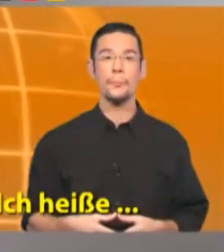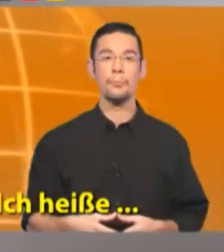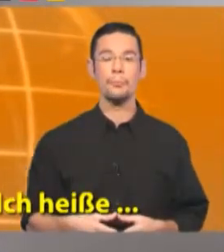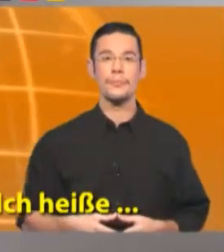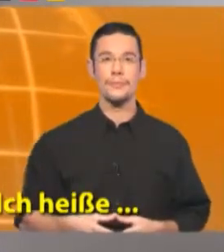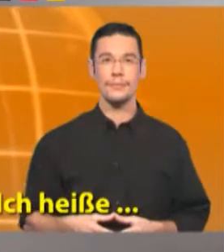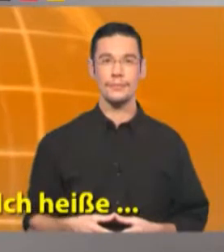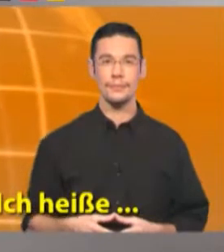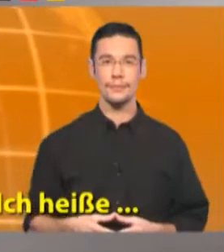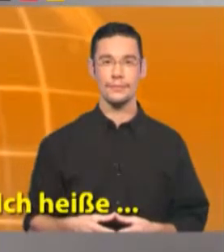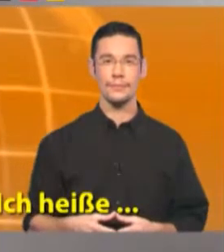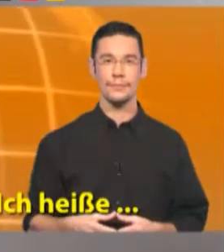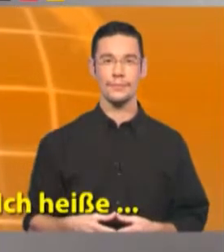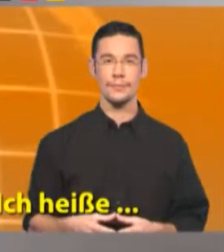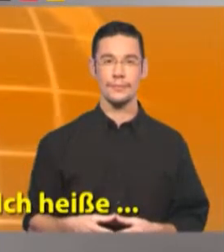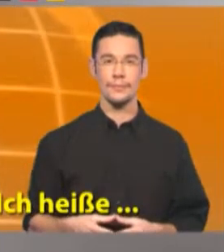chiamo